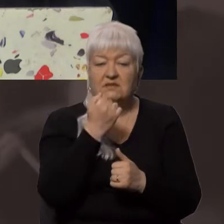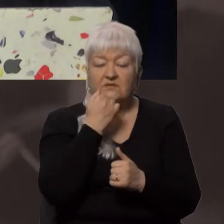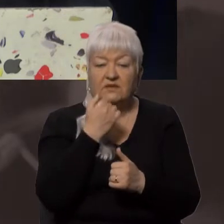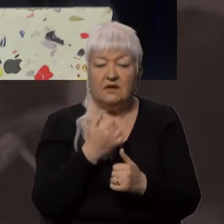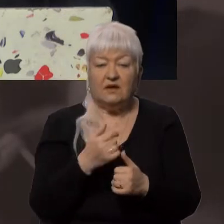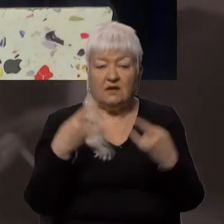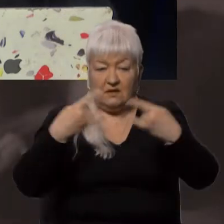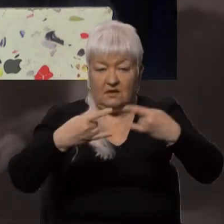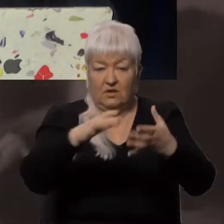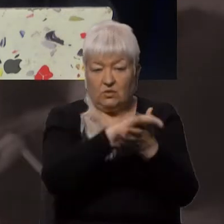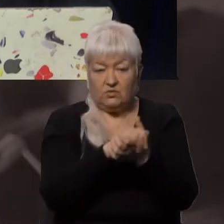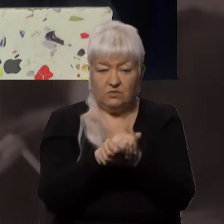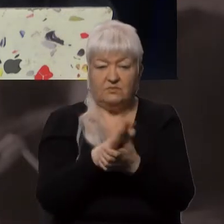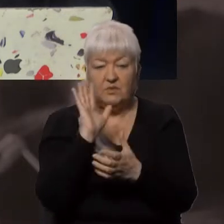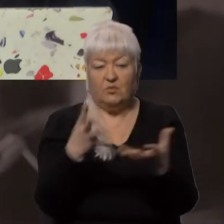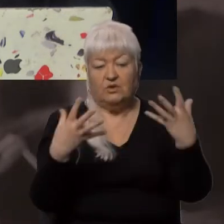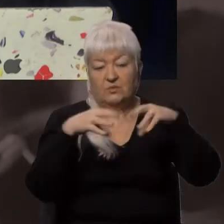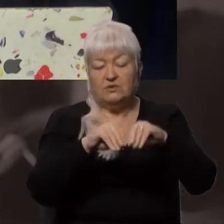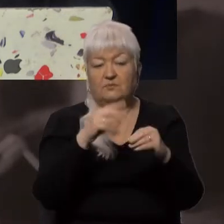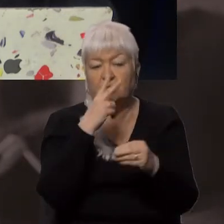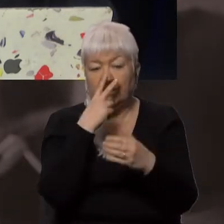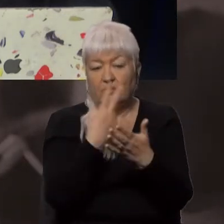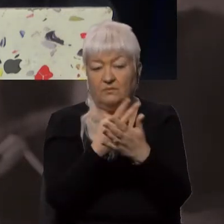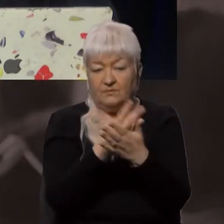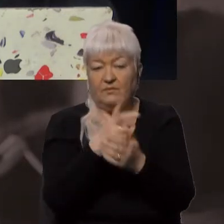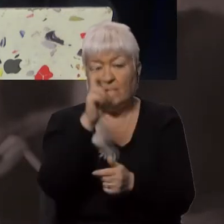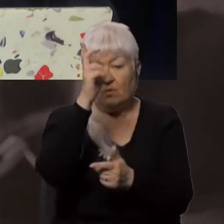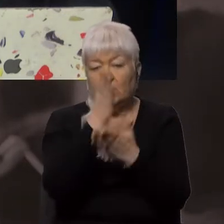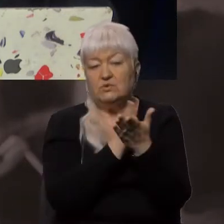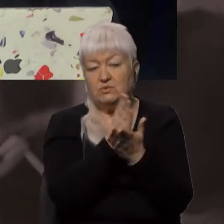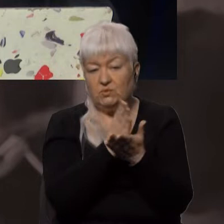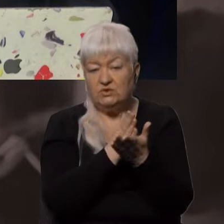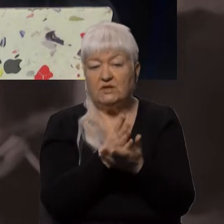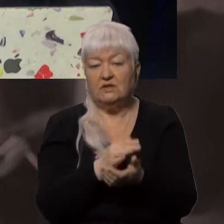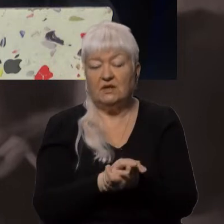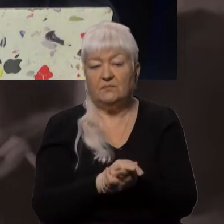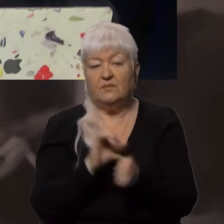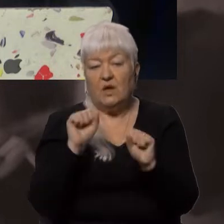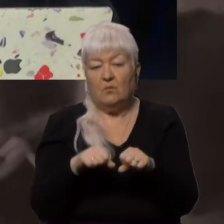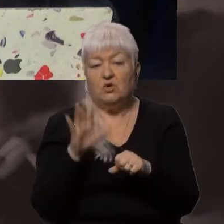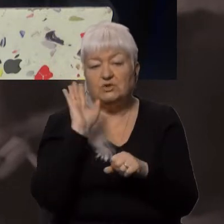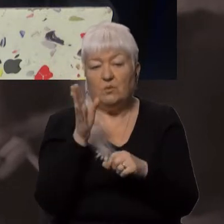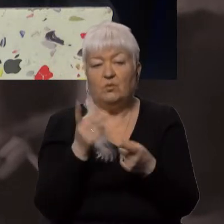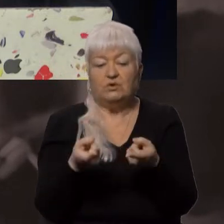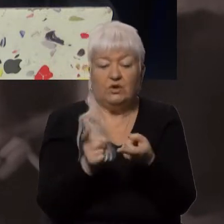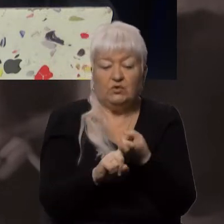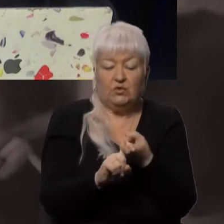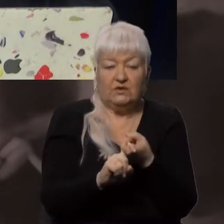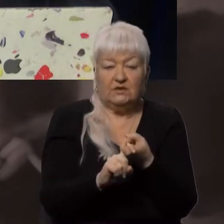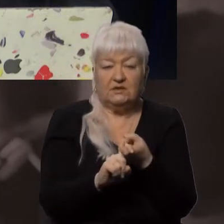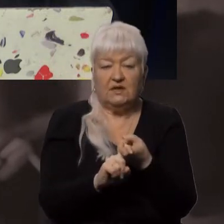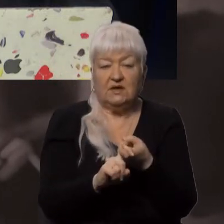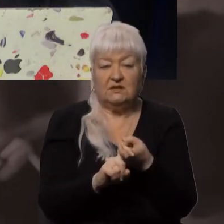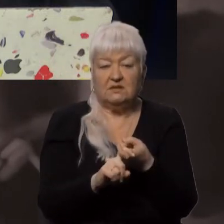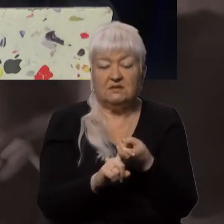будемо звершувати, транслювати богослужіння і можна буде доєднатися через марафон,